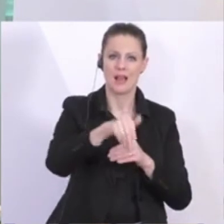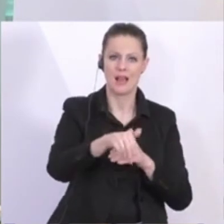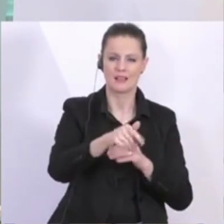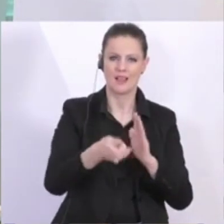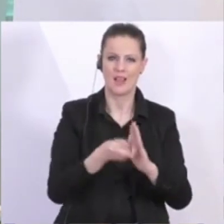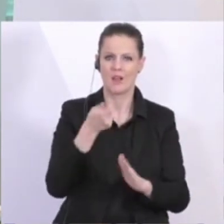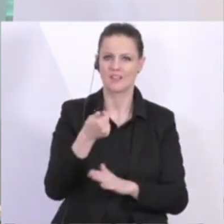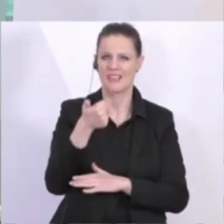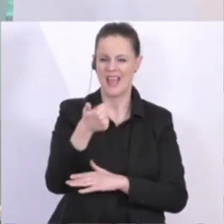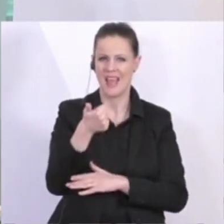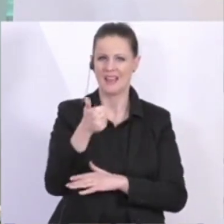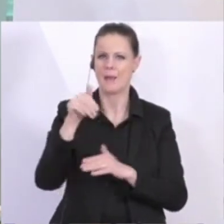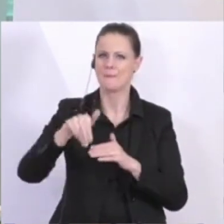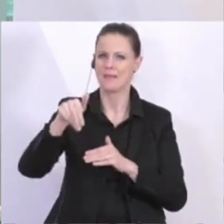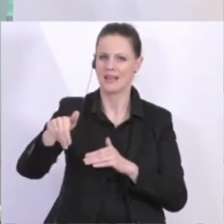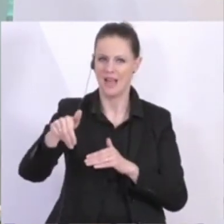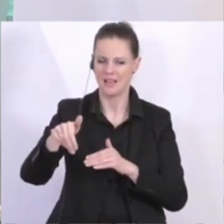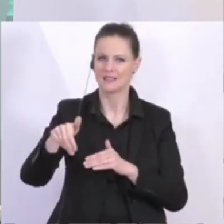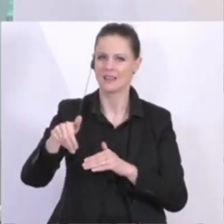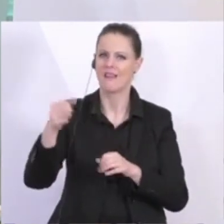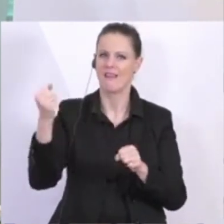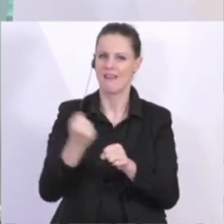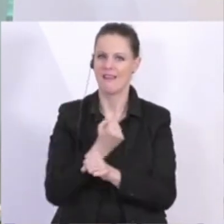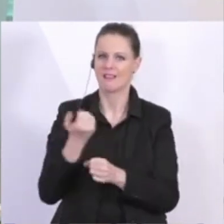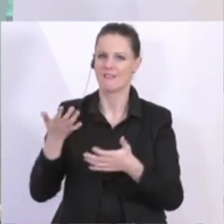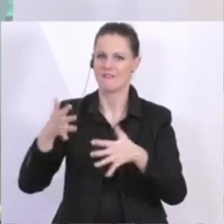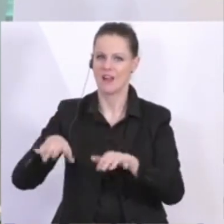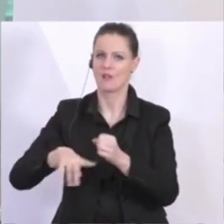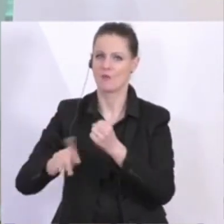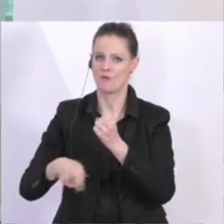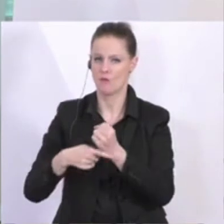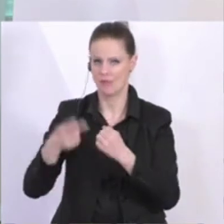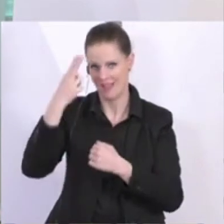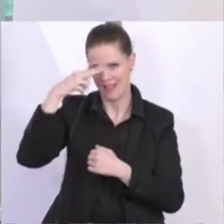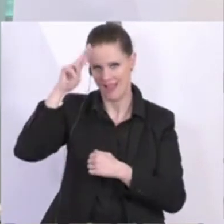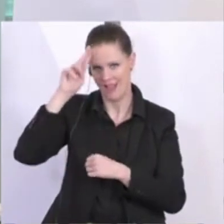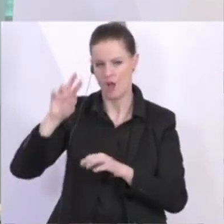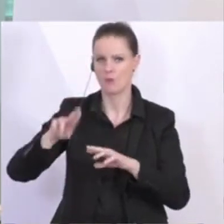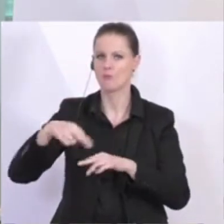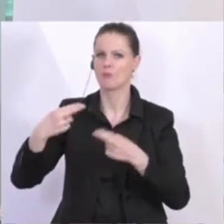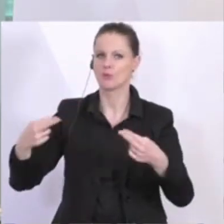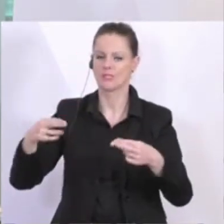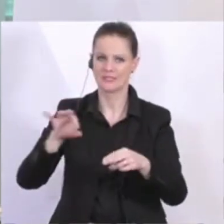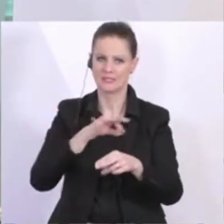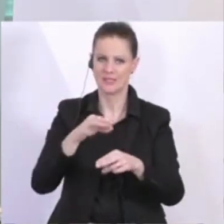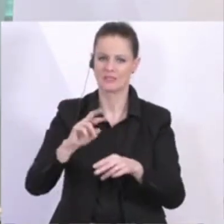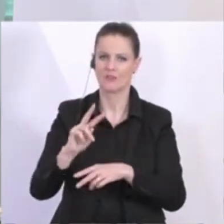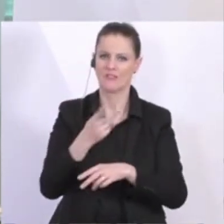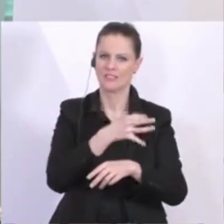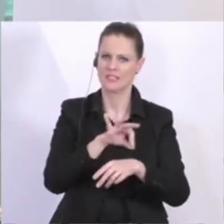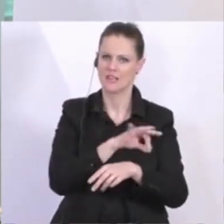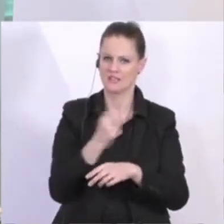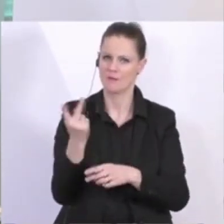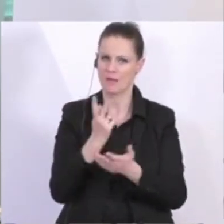für den sogenannten Härtefallfonds vorgesehen. Wo es, der Herr Bundeskanzler und der Herr Vizekanzler gesagt haben, vor allem darum geht,